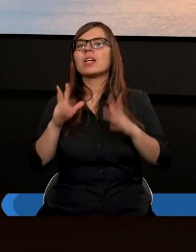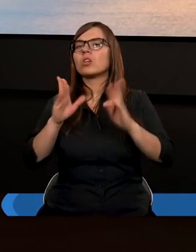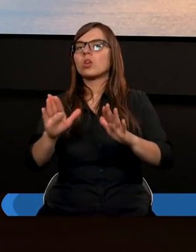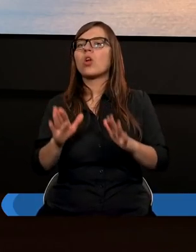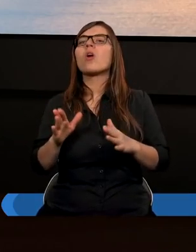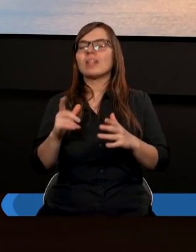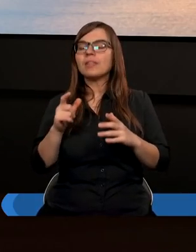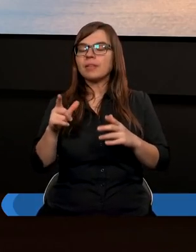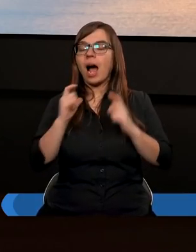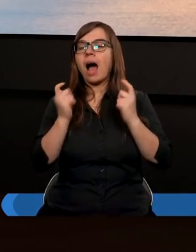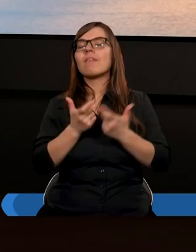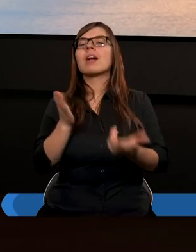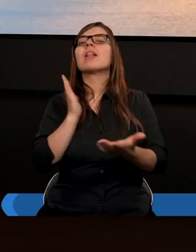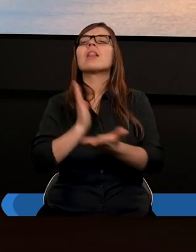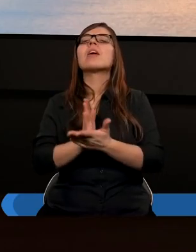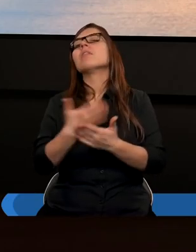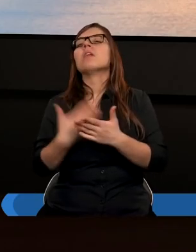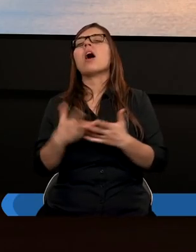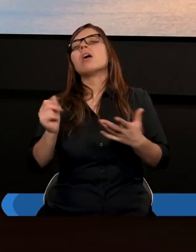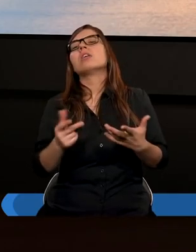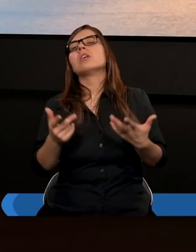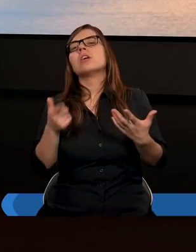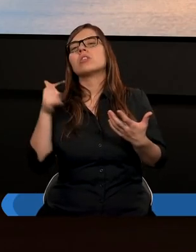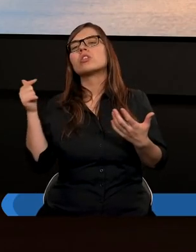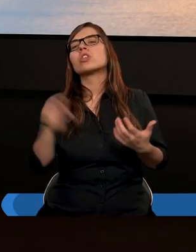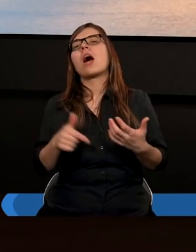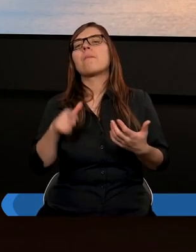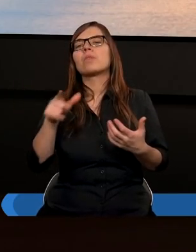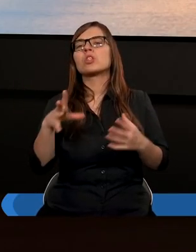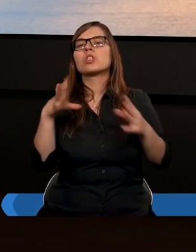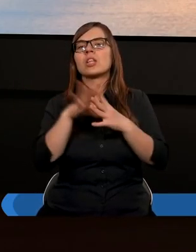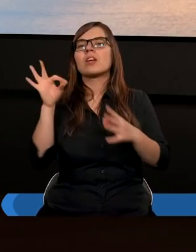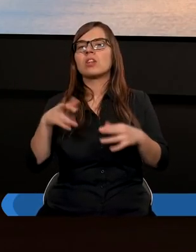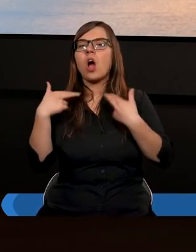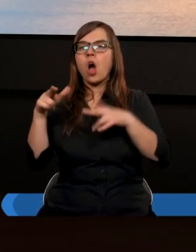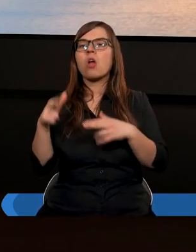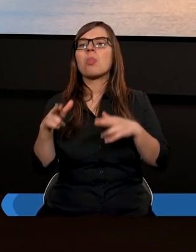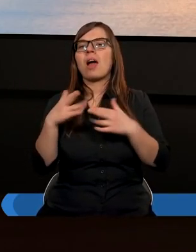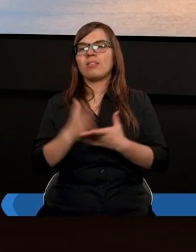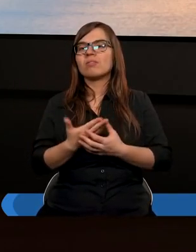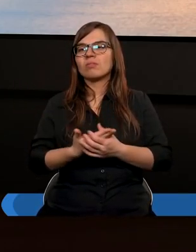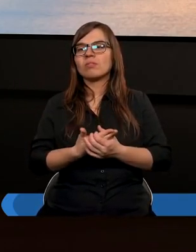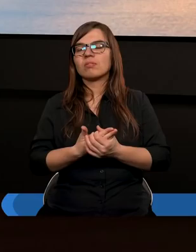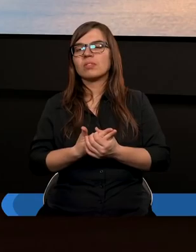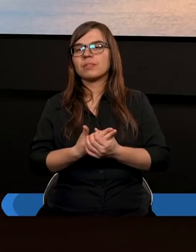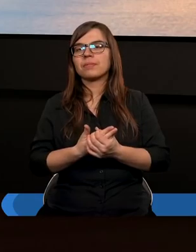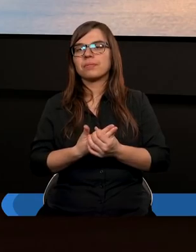adwentystami tylko dlatego, że trzeba by było dziesiątą część pieniędzy oddać.